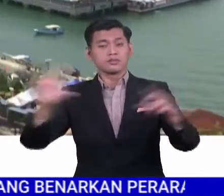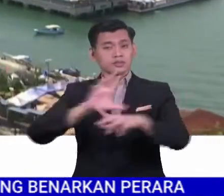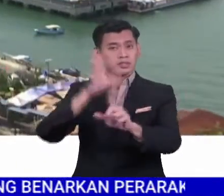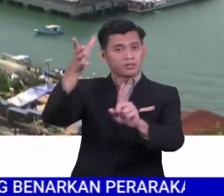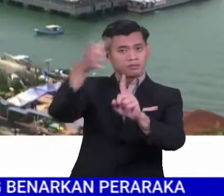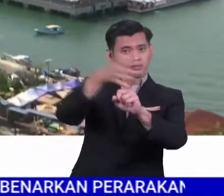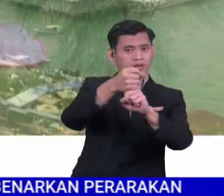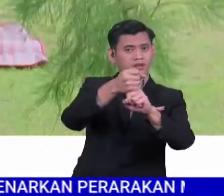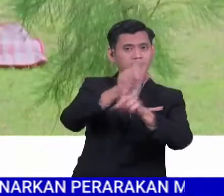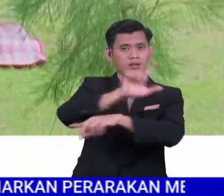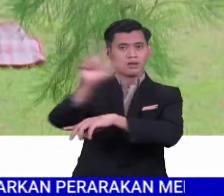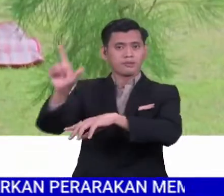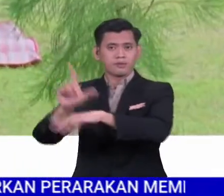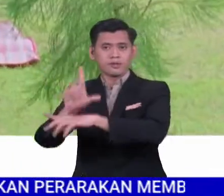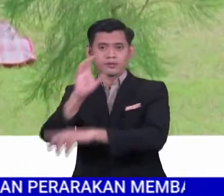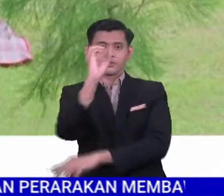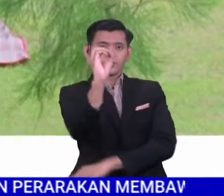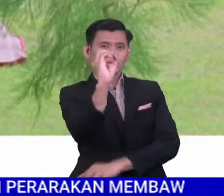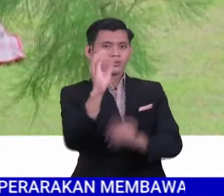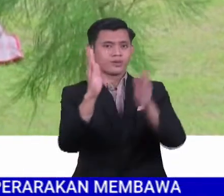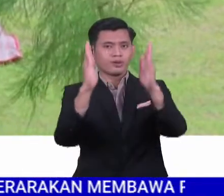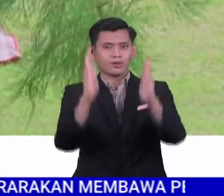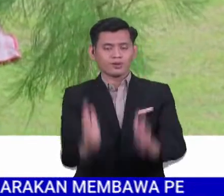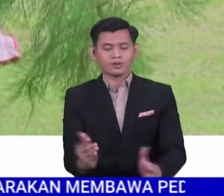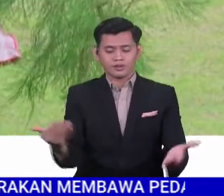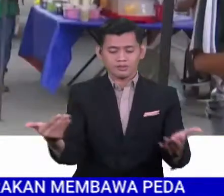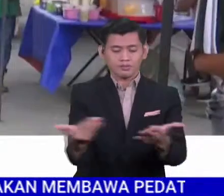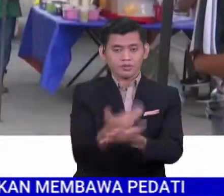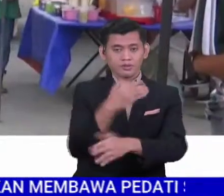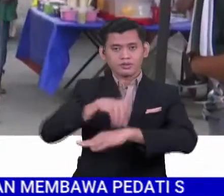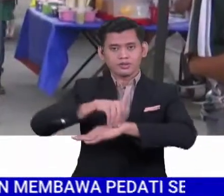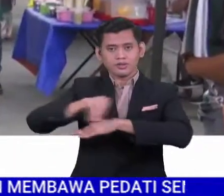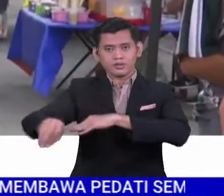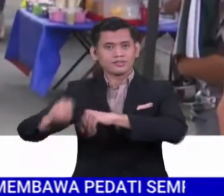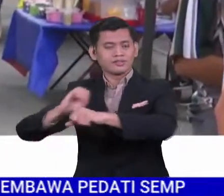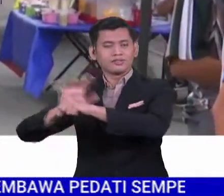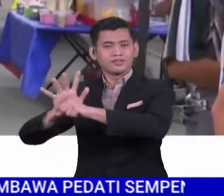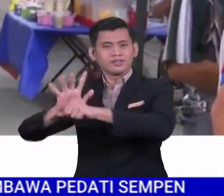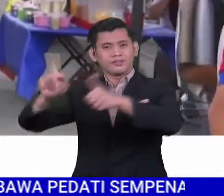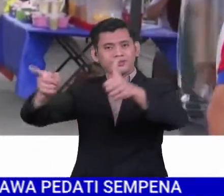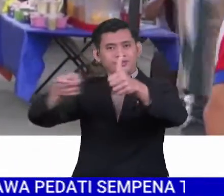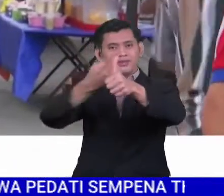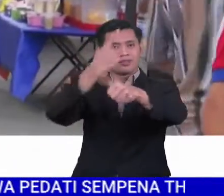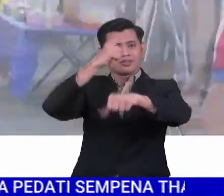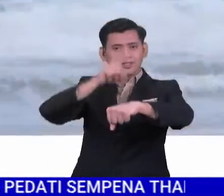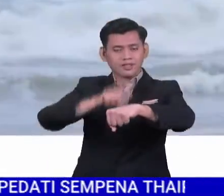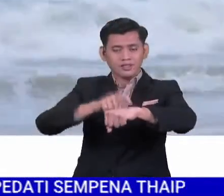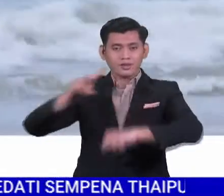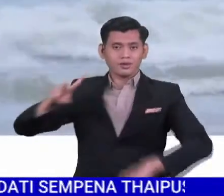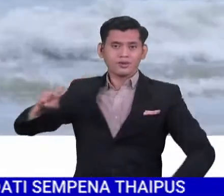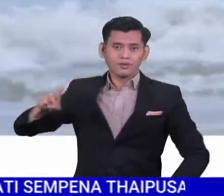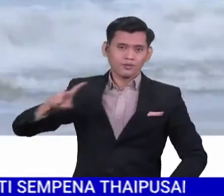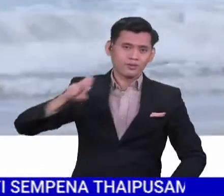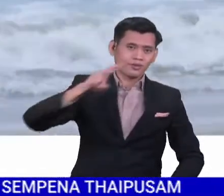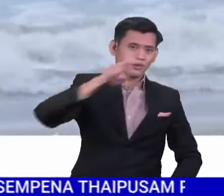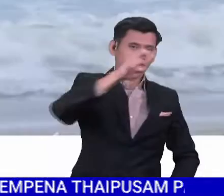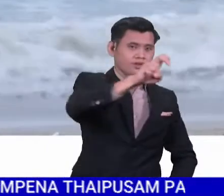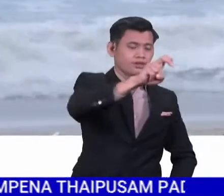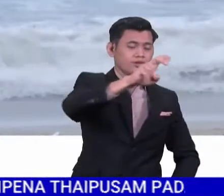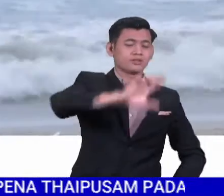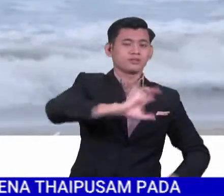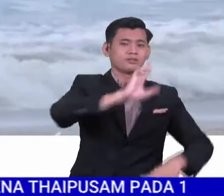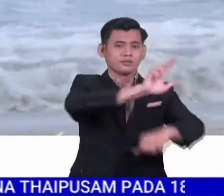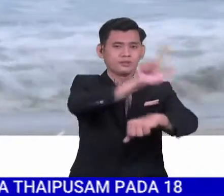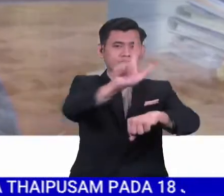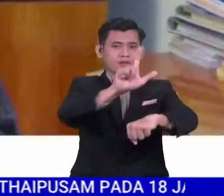mencatatkan sifar kes baharu jangkitan COVID-19. Ia pertama kali sejak virus melanda Pulau Bebas Cuka